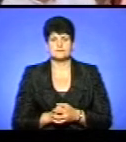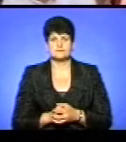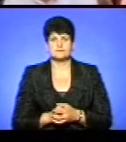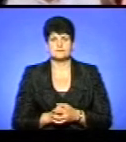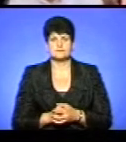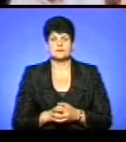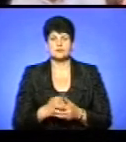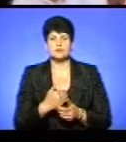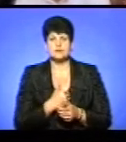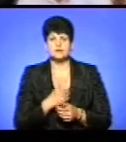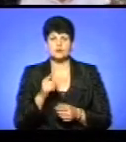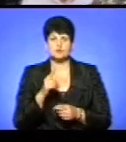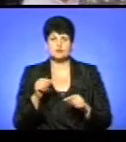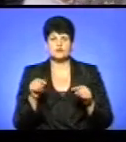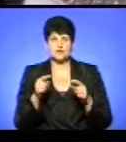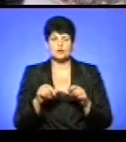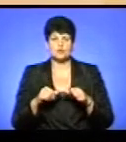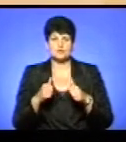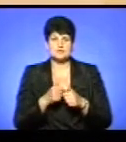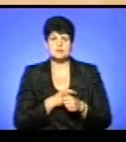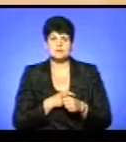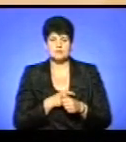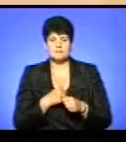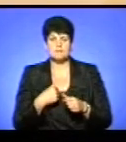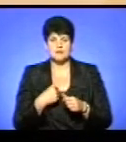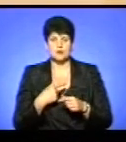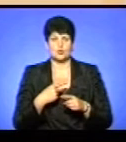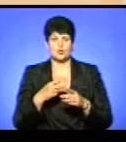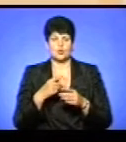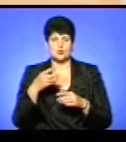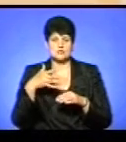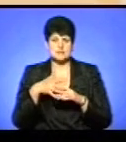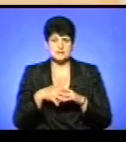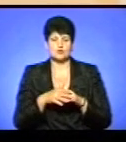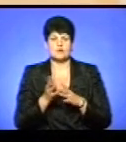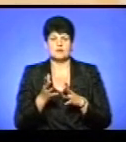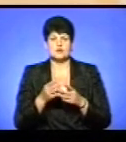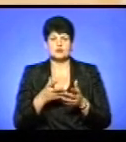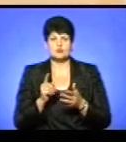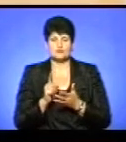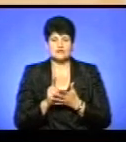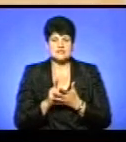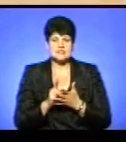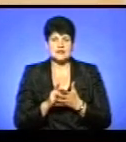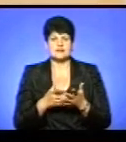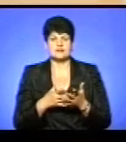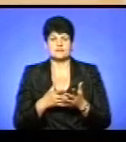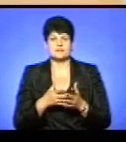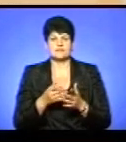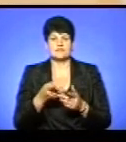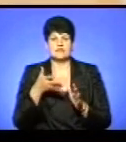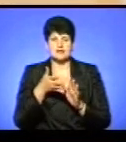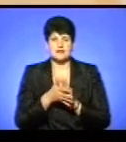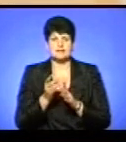Хотілося б, щоб створили комісію депутатську. Ми розцінюємо зобов'язання, що самостійно сплатиме трет на перебування наших дітей у